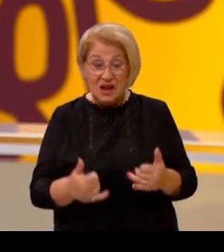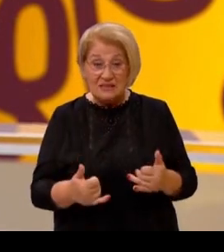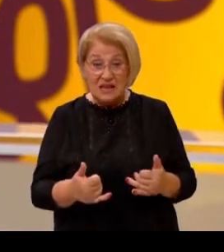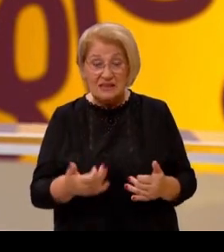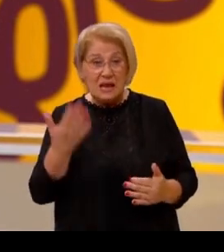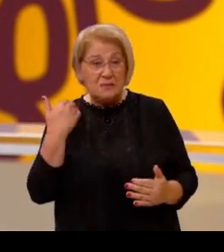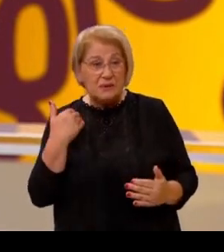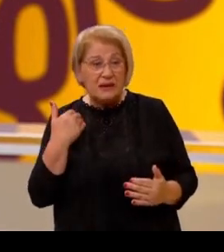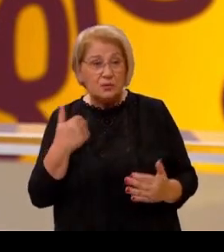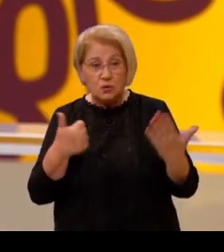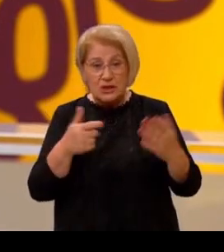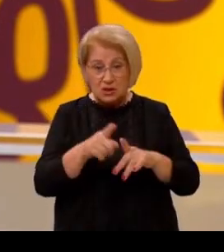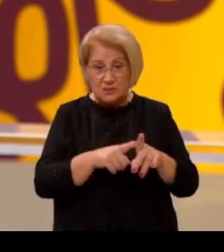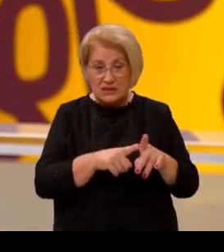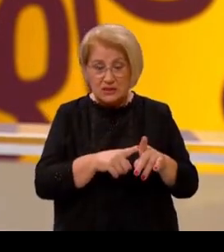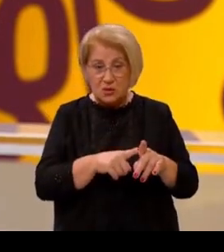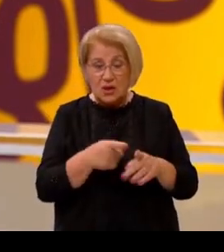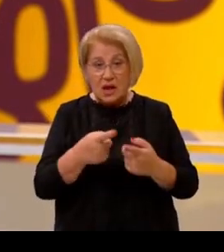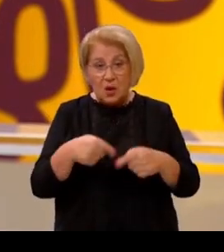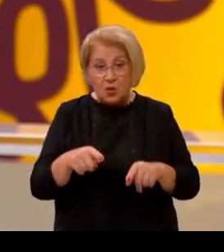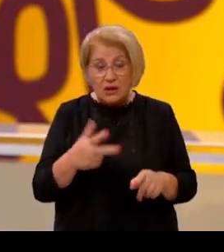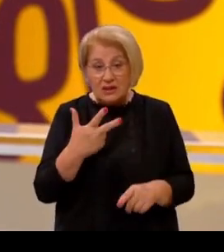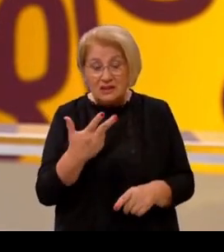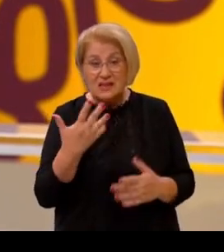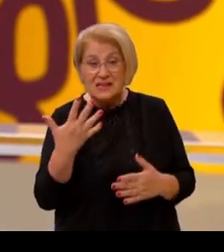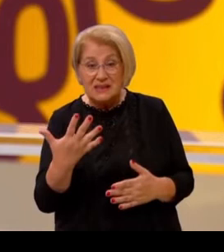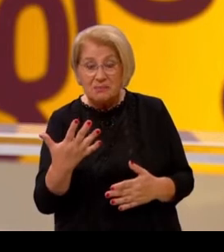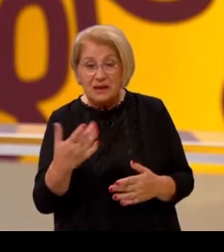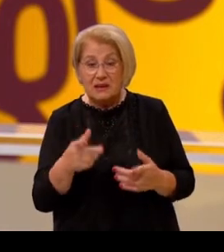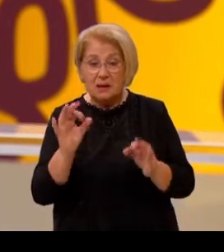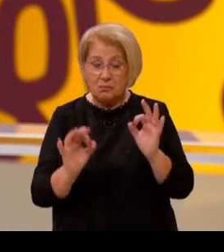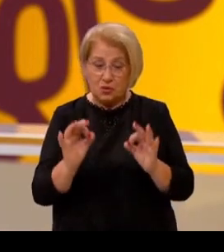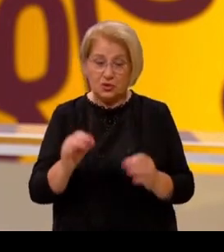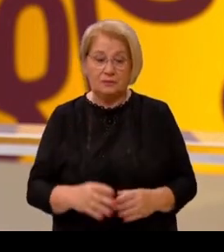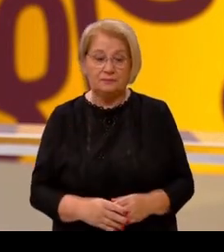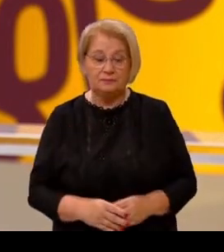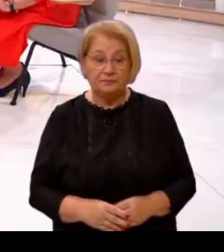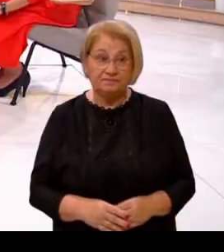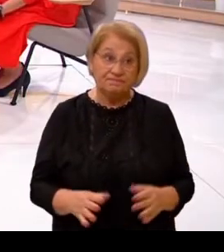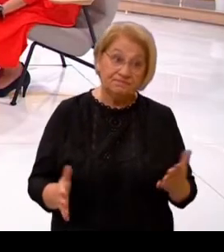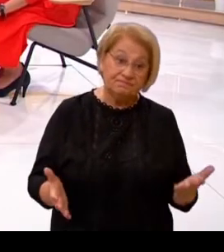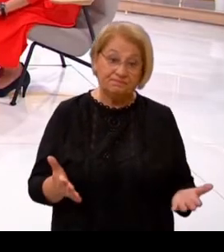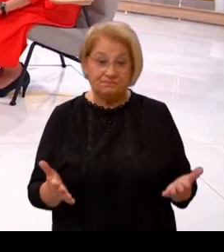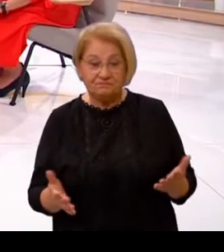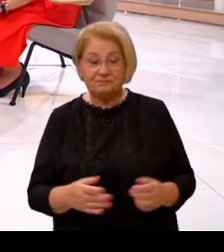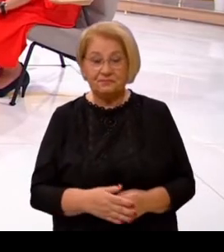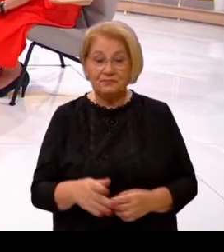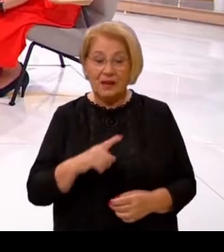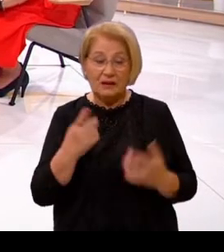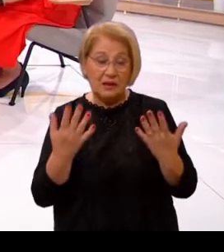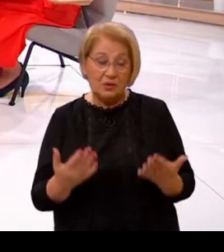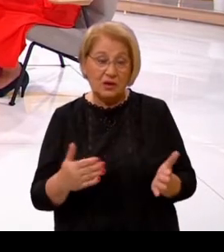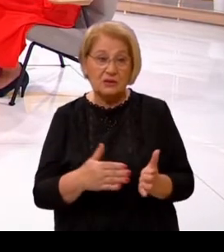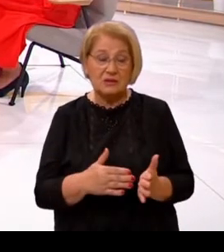uskladživanje u lipnju taj udjel je pao na 35,1%. Nije nekakva brojka s kojom se treba